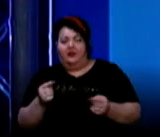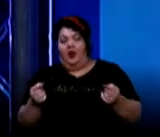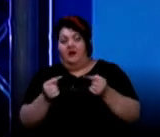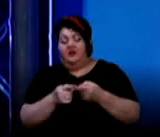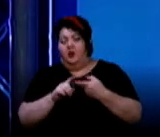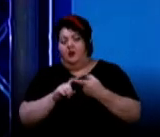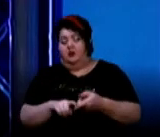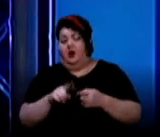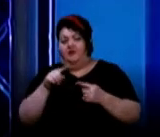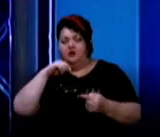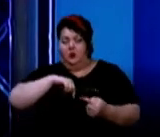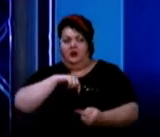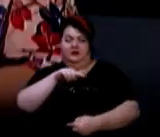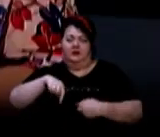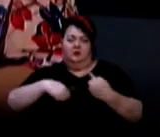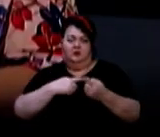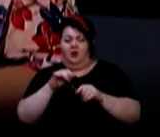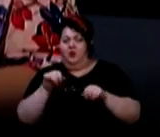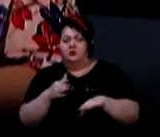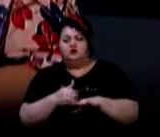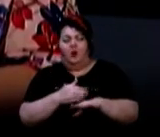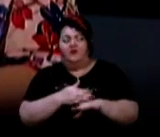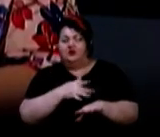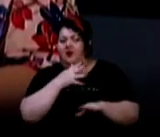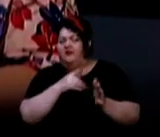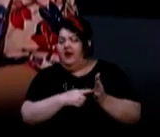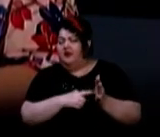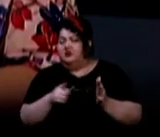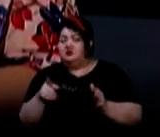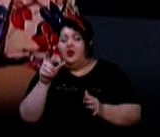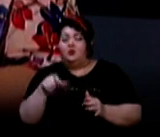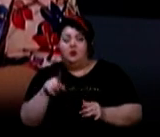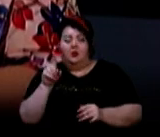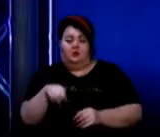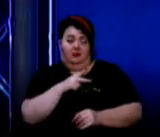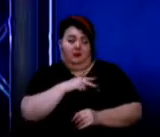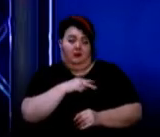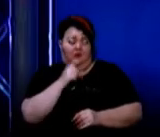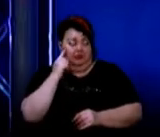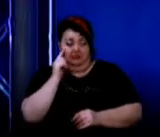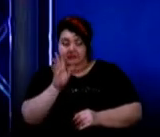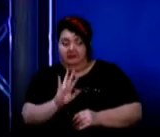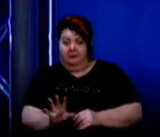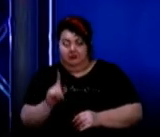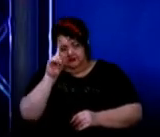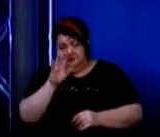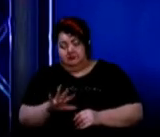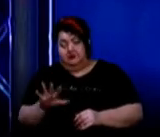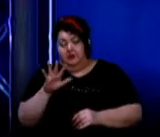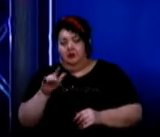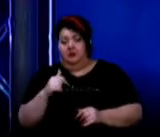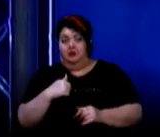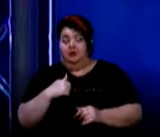інфекцію, і воно циркулювати в крові може довготривалий час. А людина навіть не розуміла, що